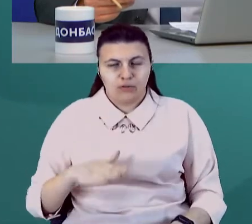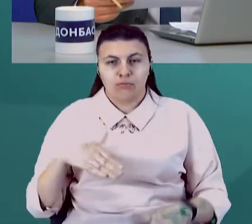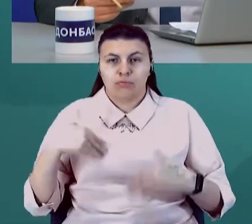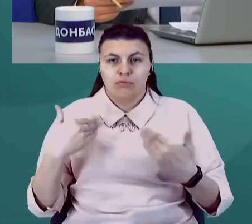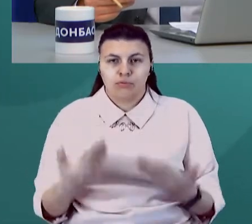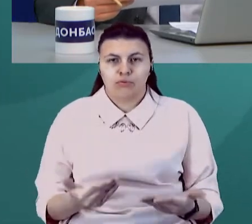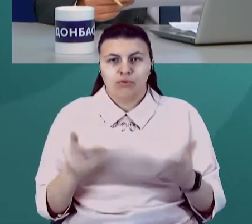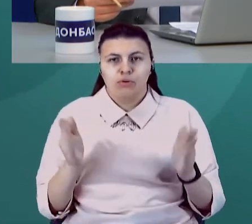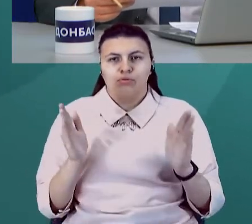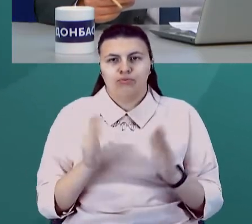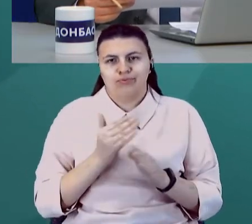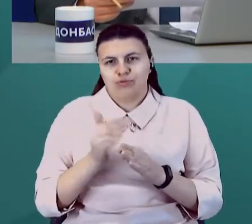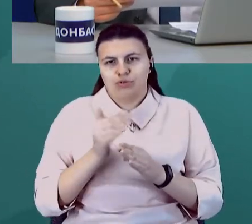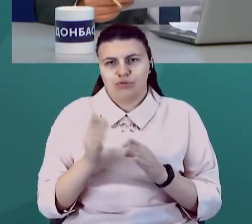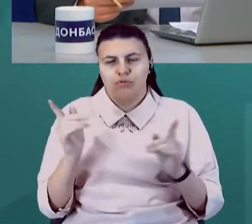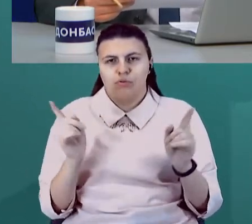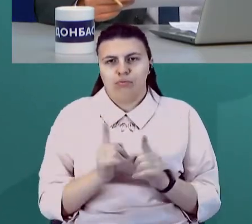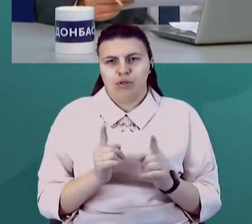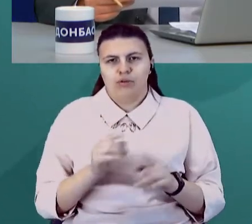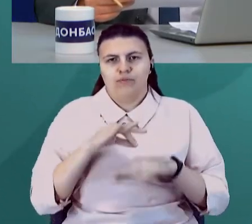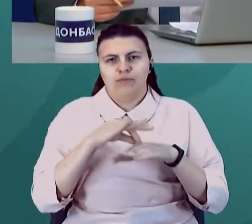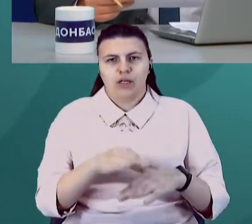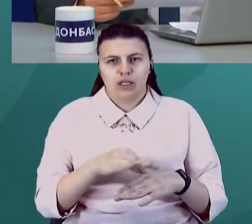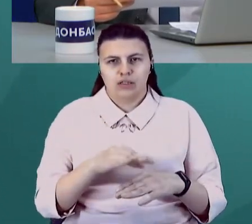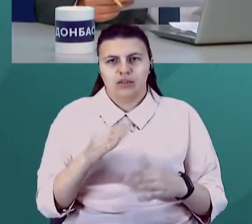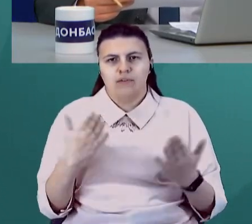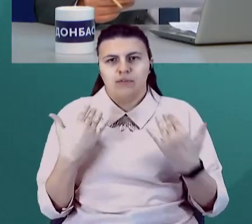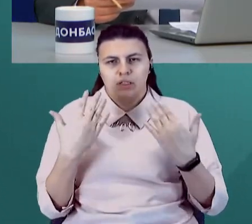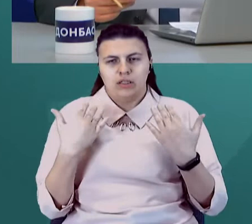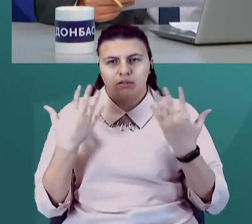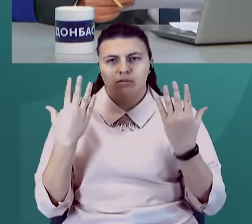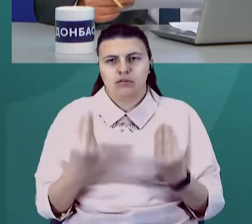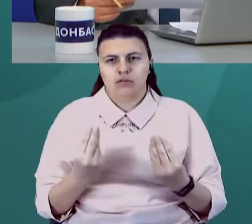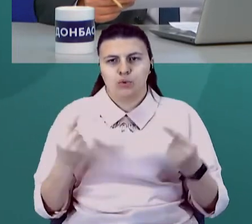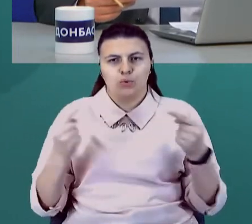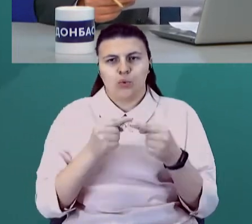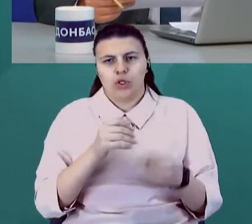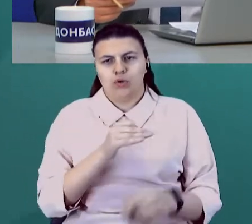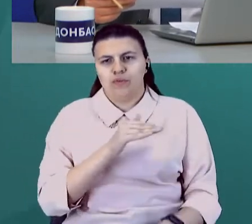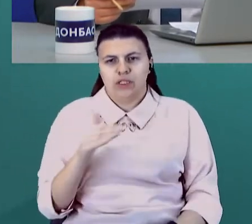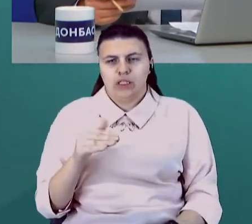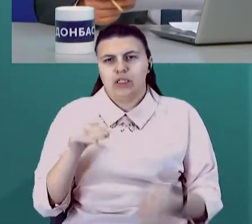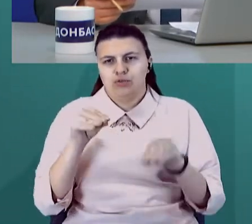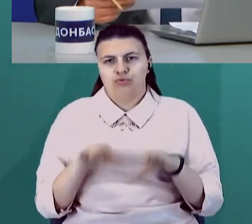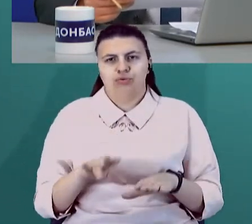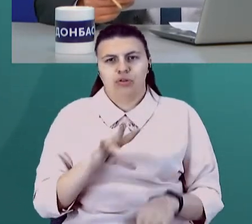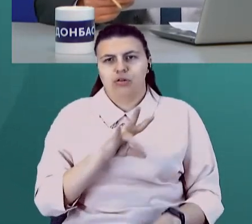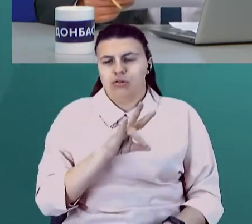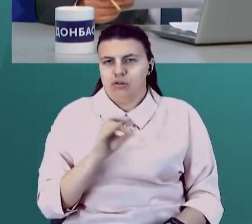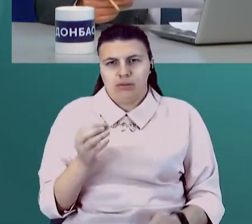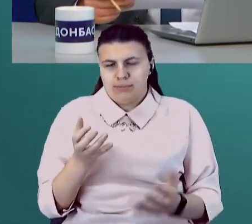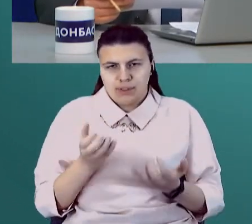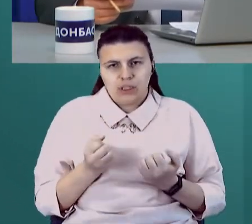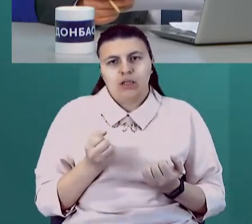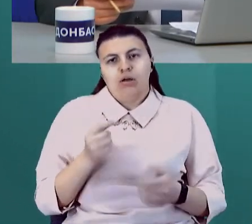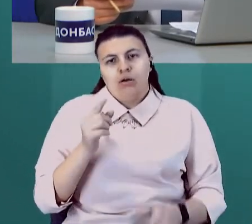вести, зокрема на вихідні. Поки що рішення остаточне не прийнято, однак вже протягом тижня точно про це говорять. На ваш погляд, чи